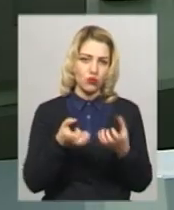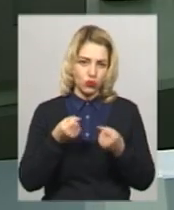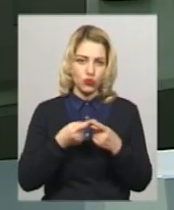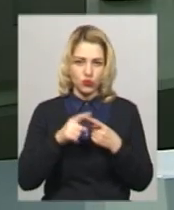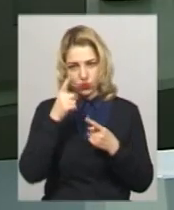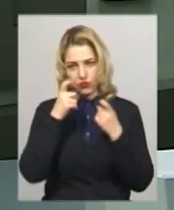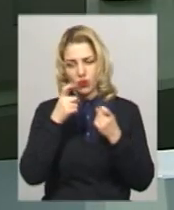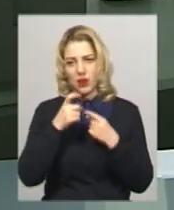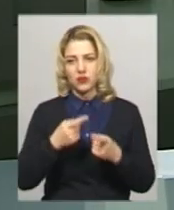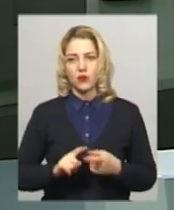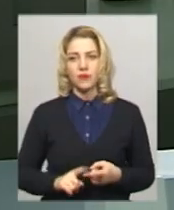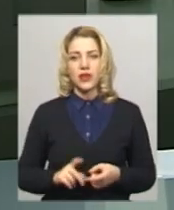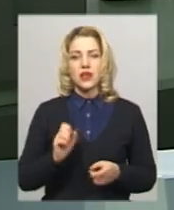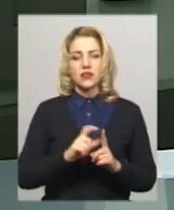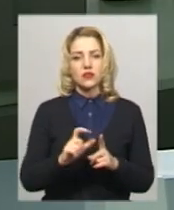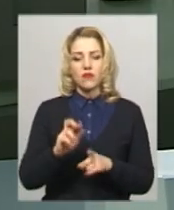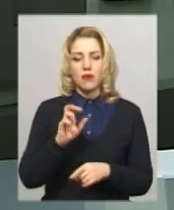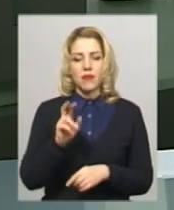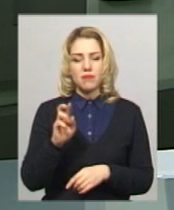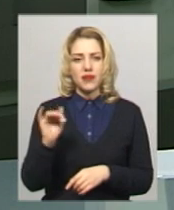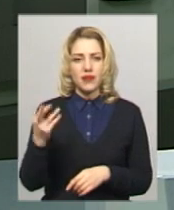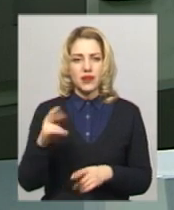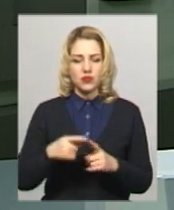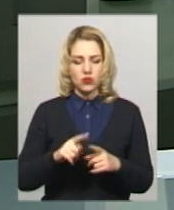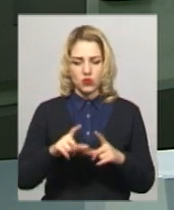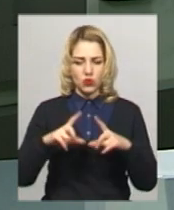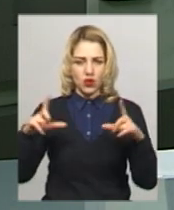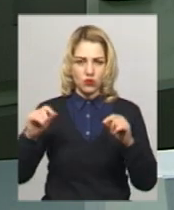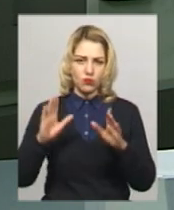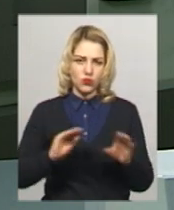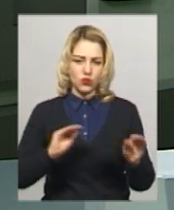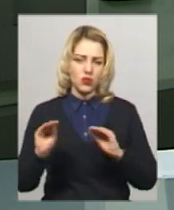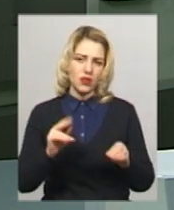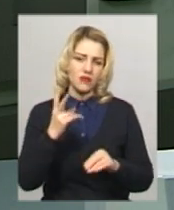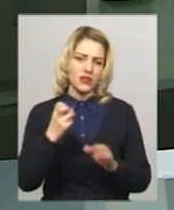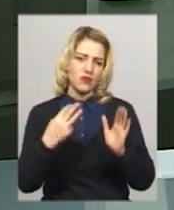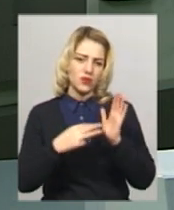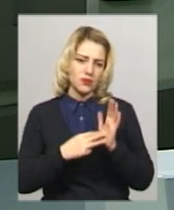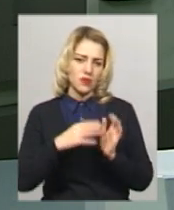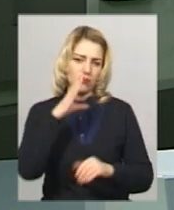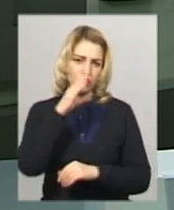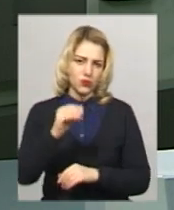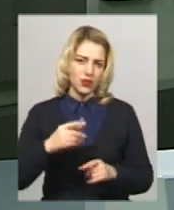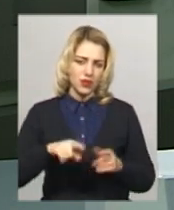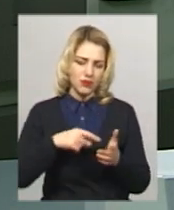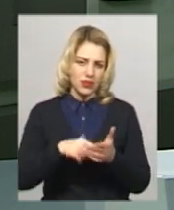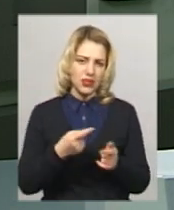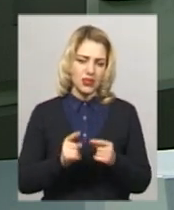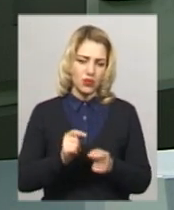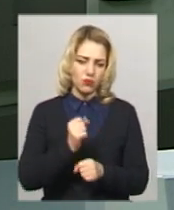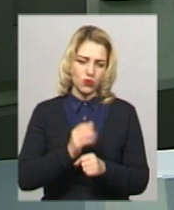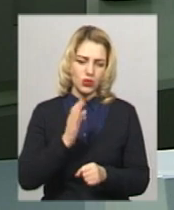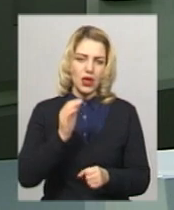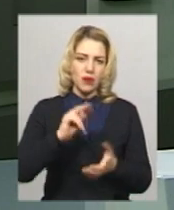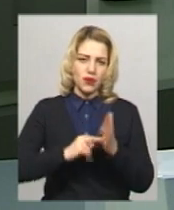За словами Сергія Бабія, розміщуватимуть картку у всіх 208 маршрутних автобусах. Роботи планують завершити